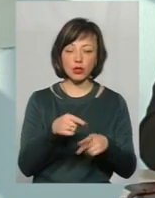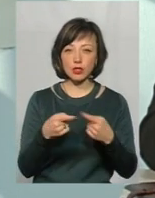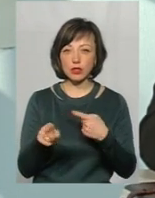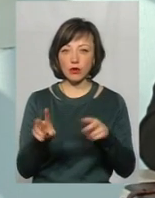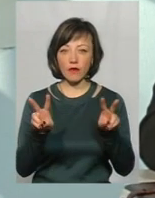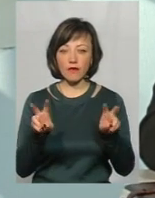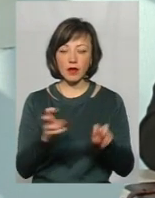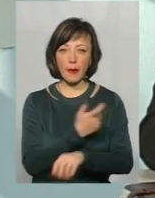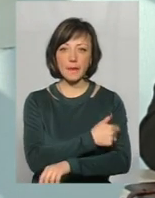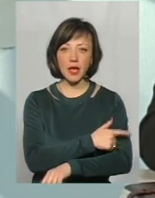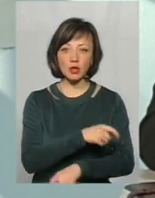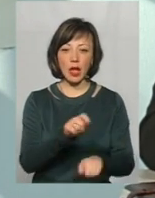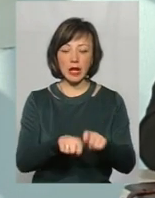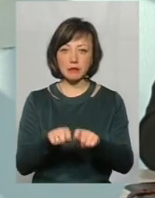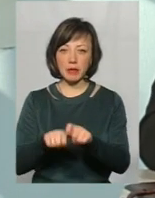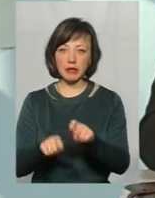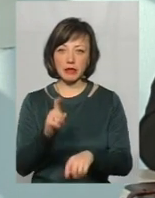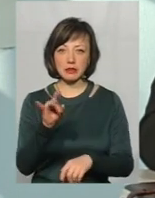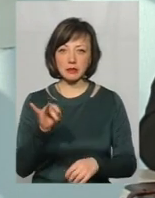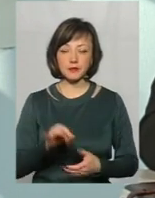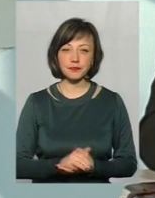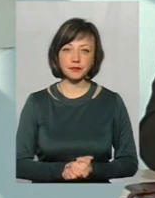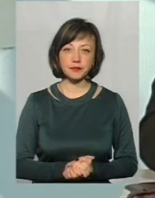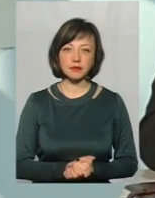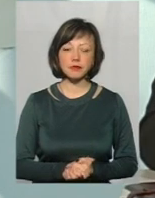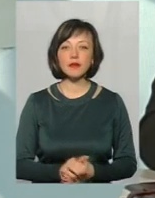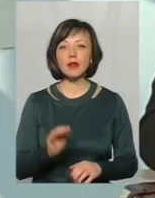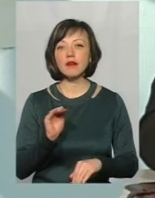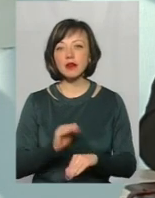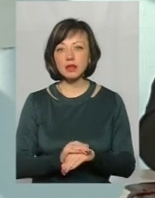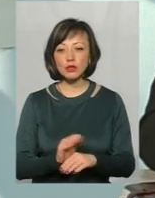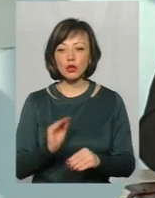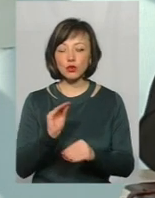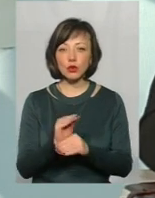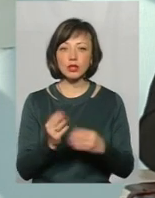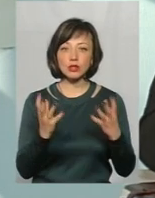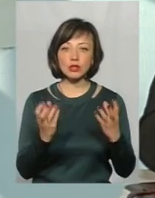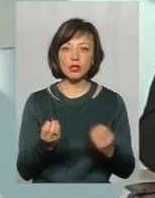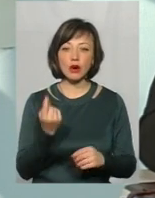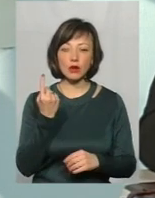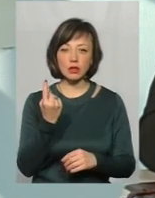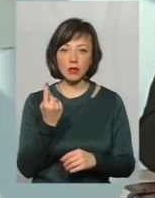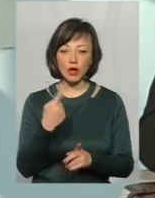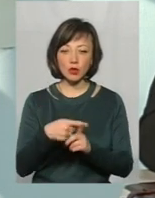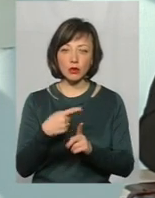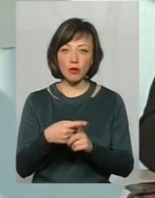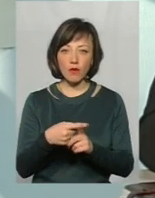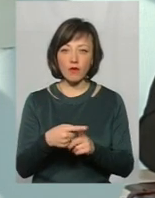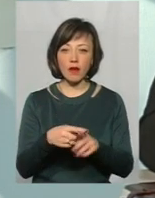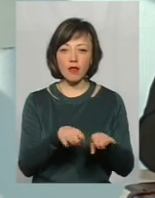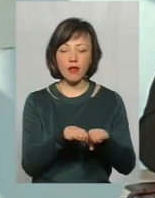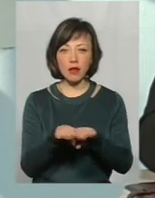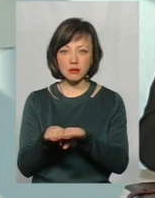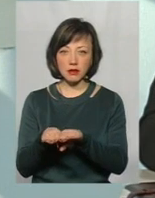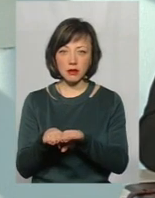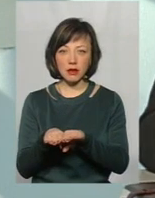медичної експертизи, зокрема. Фактично додана ще одна додаткова проміжнукова ланка